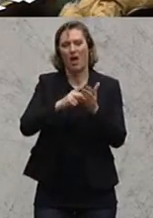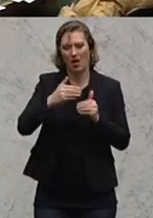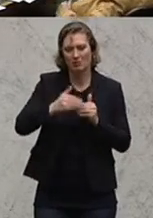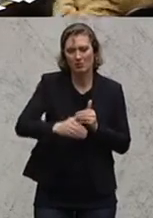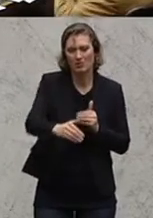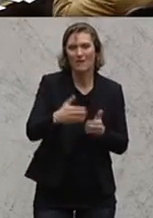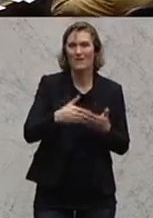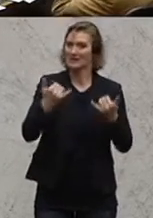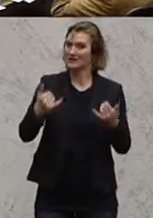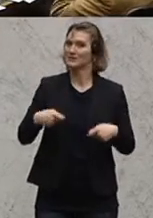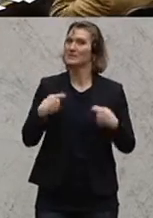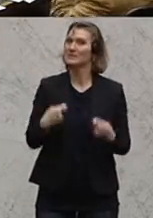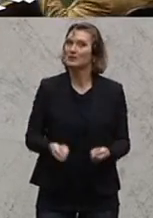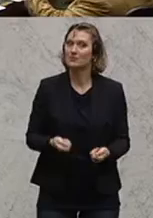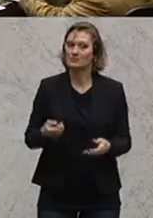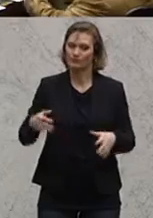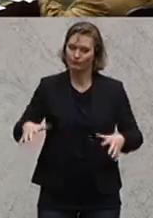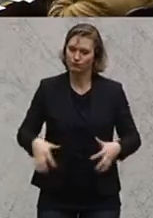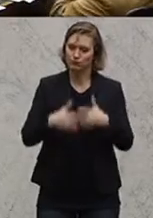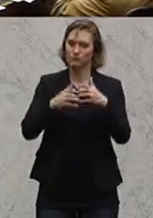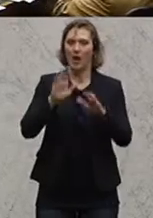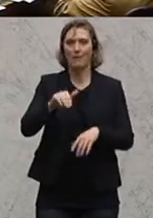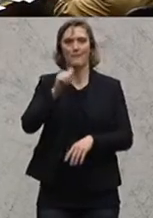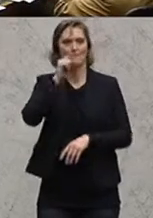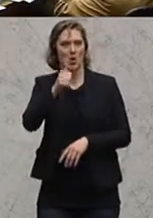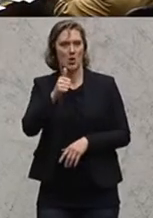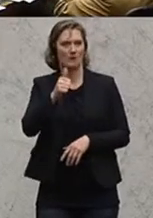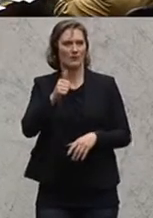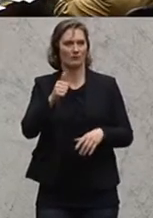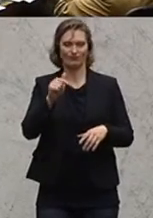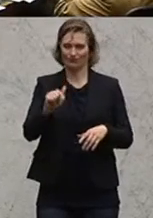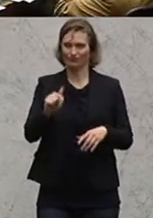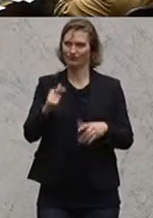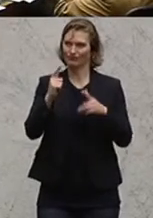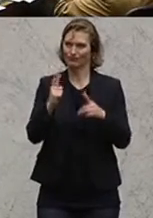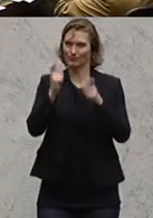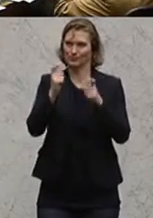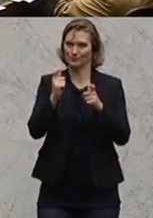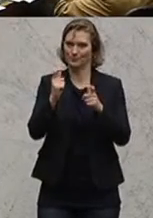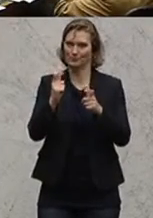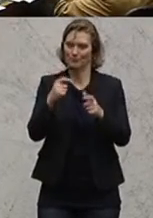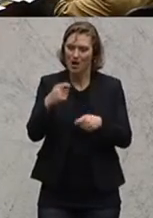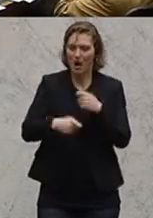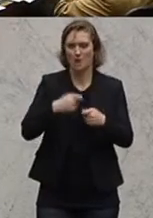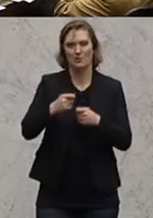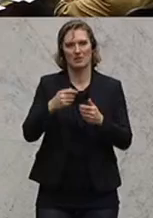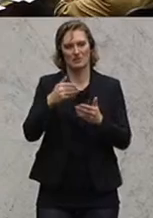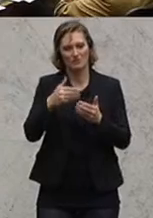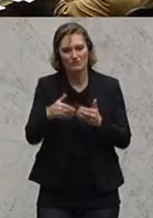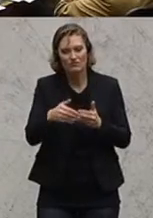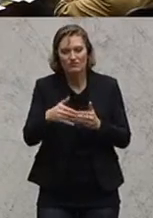nunmehr eingesetzten und ab morgen mittels der Konstituierung zur Arbeit beginnenden